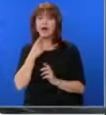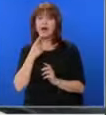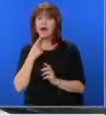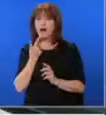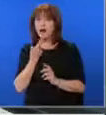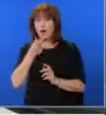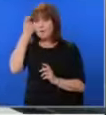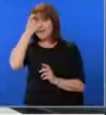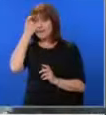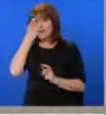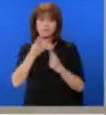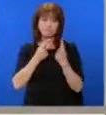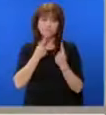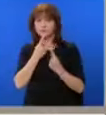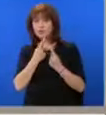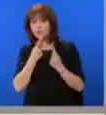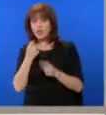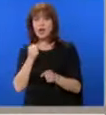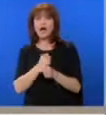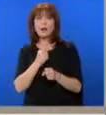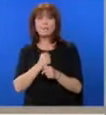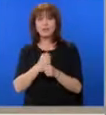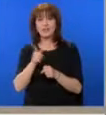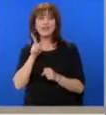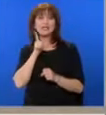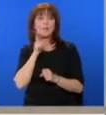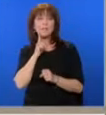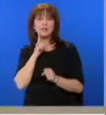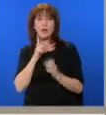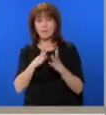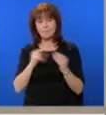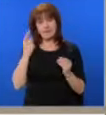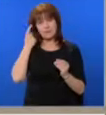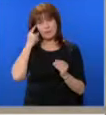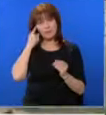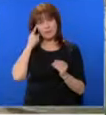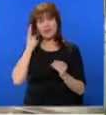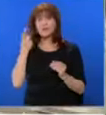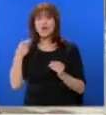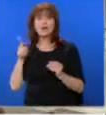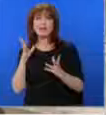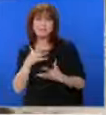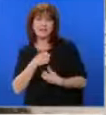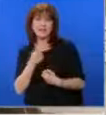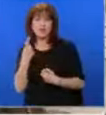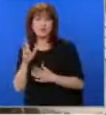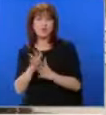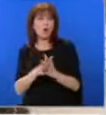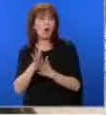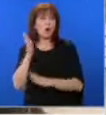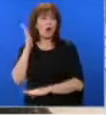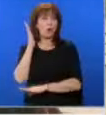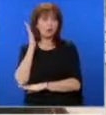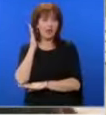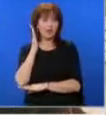органите на рида разговаряха и работиха изцяло с него, без да преценяват други гости на хотела. Или пък, разбира се,